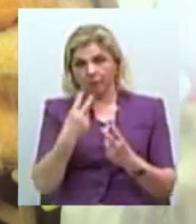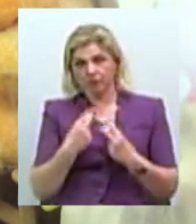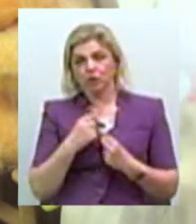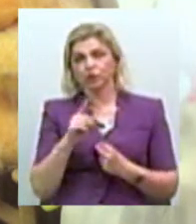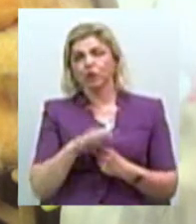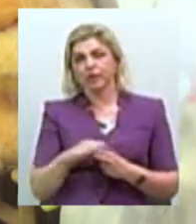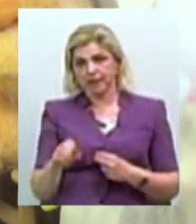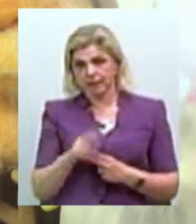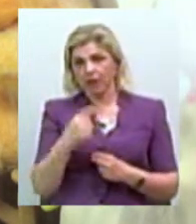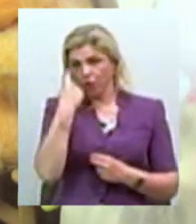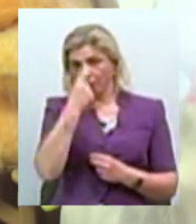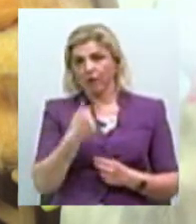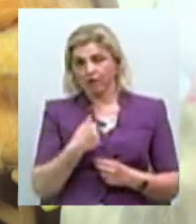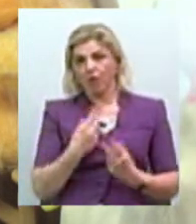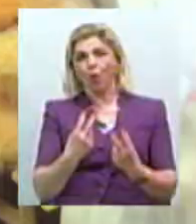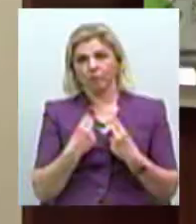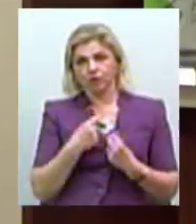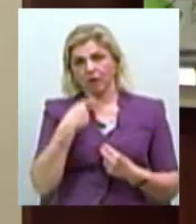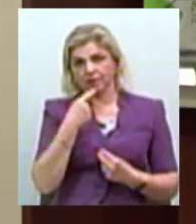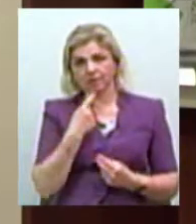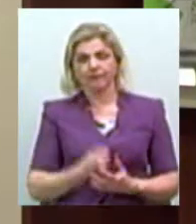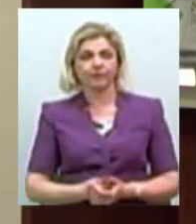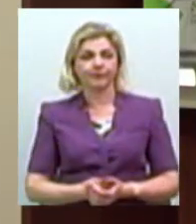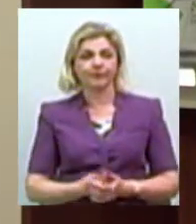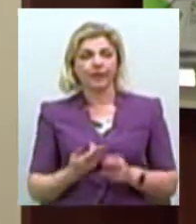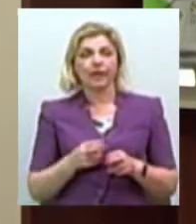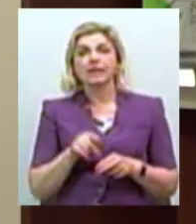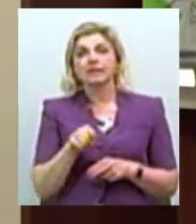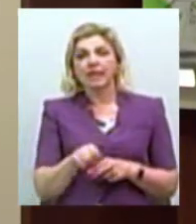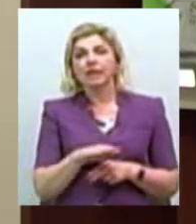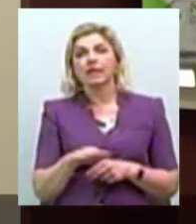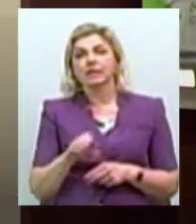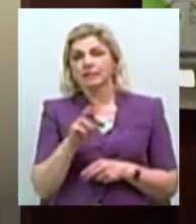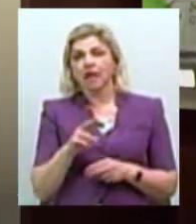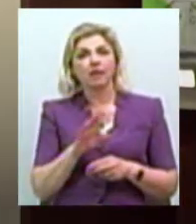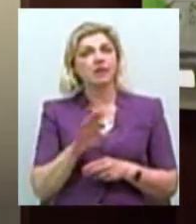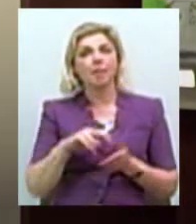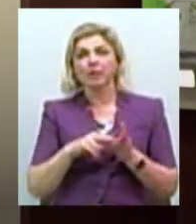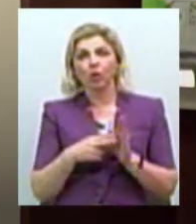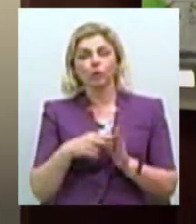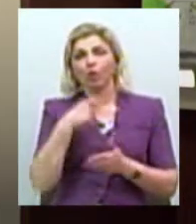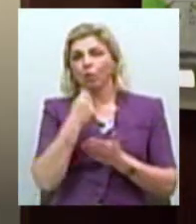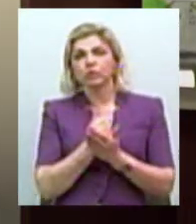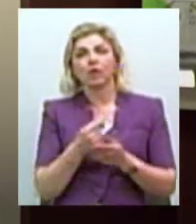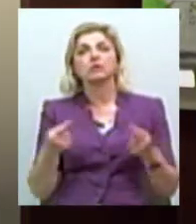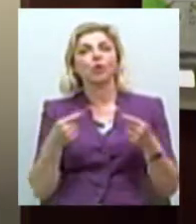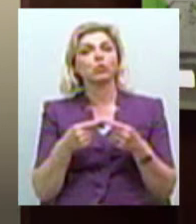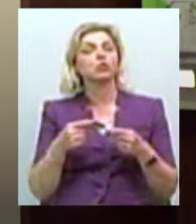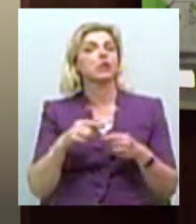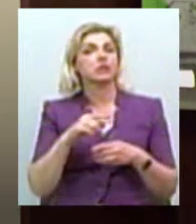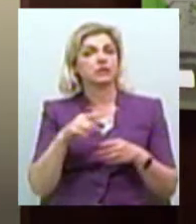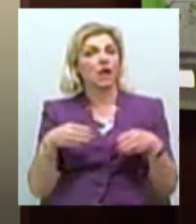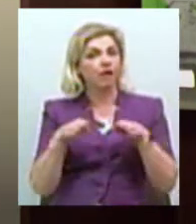Лічно, особисто мені він це теж казав. Цей садочок ми не плануємо остаточно закривати, я